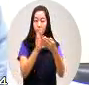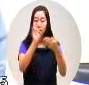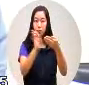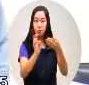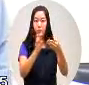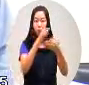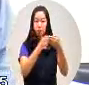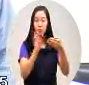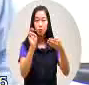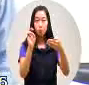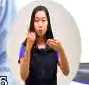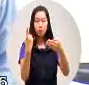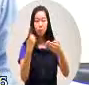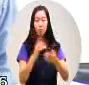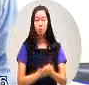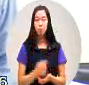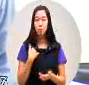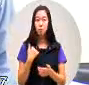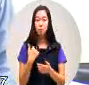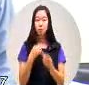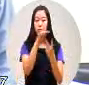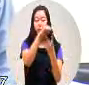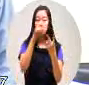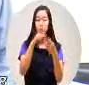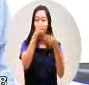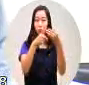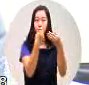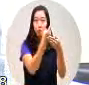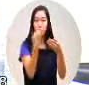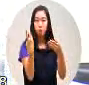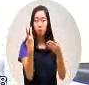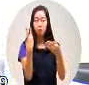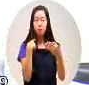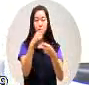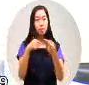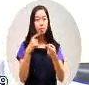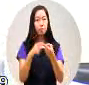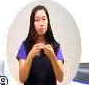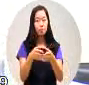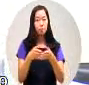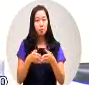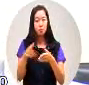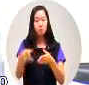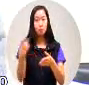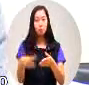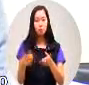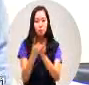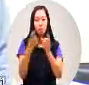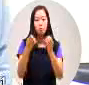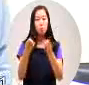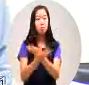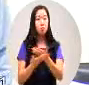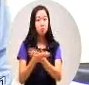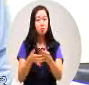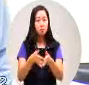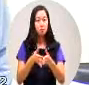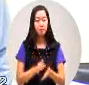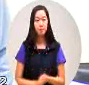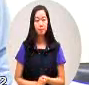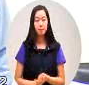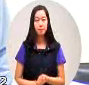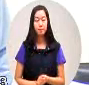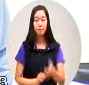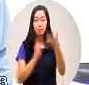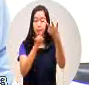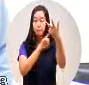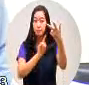条二十一条所以这两个法令规定应该要有协商的空间七个人